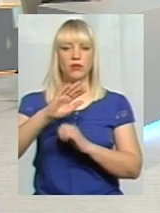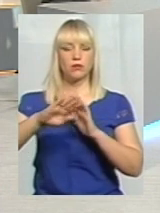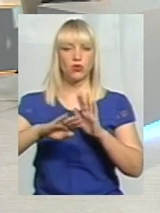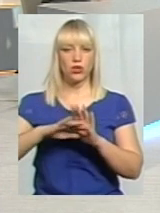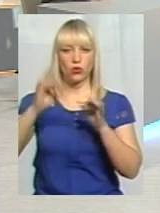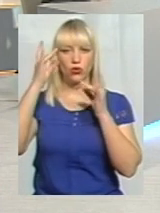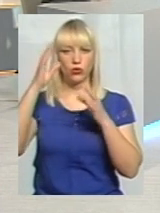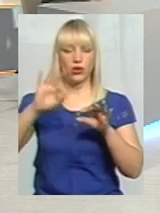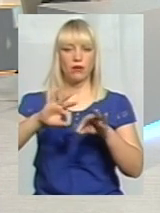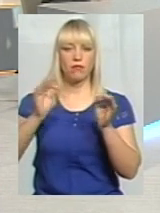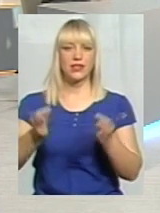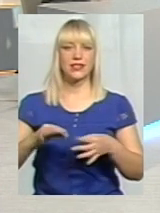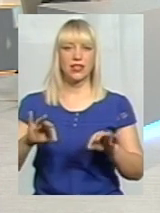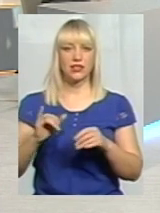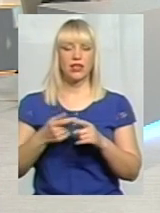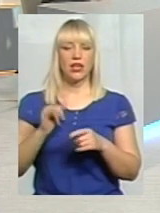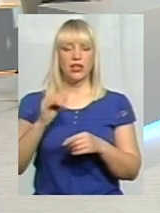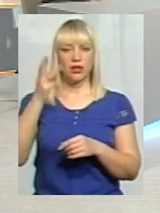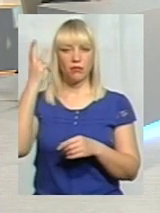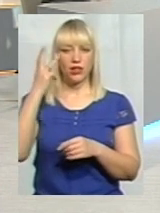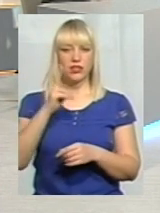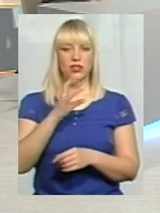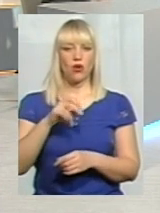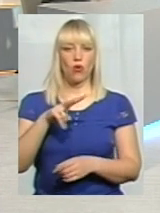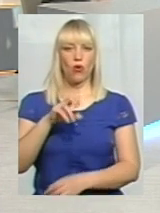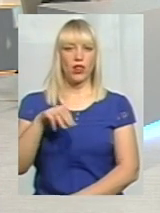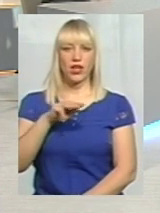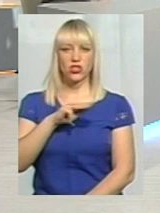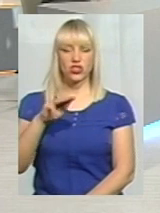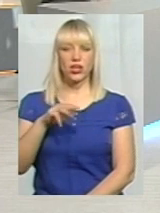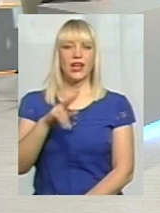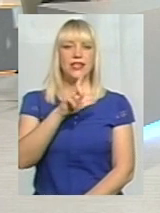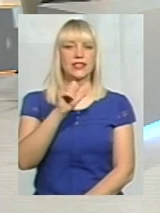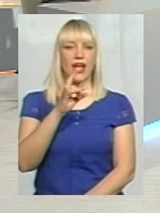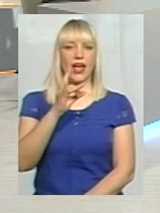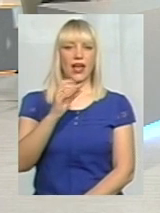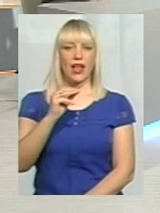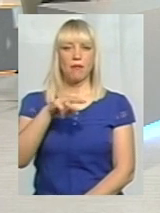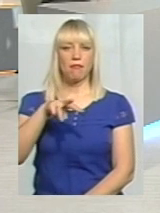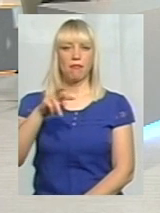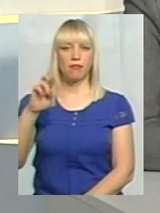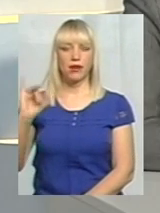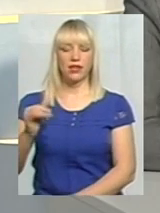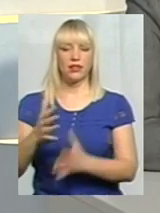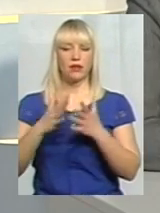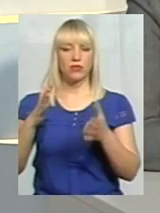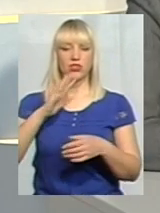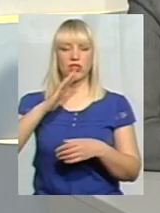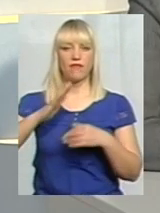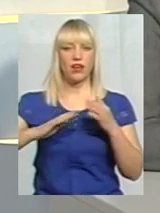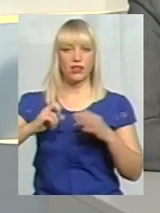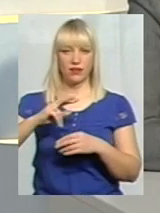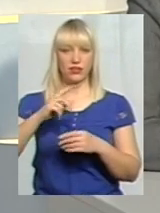Хмельницький коледж музичний ім. Владислава Заремби. Але саме найбільше наше багатство – це фахівці